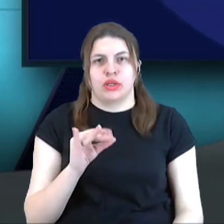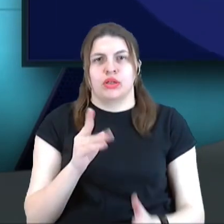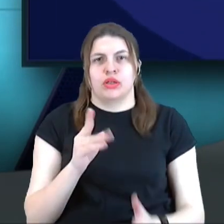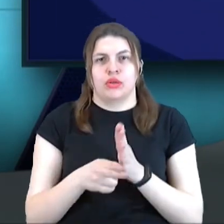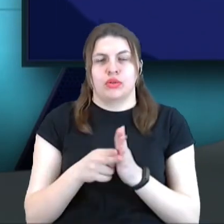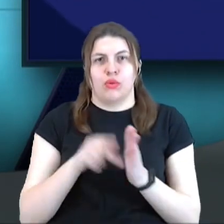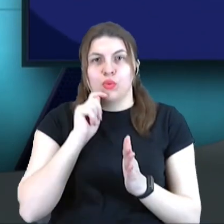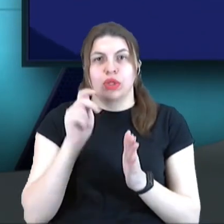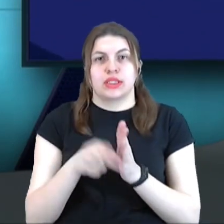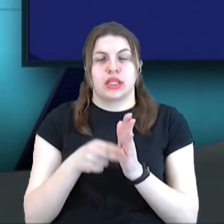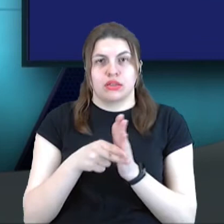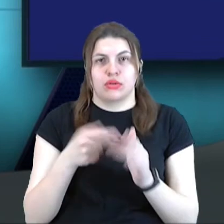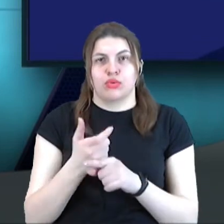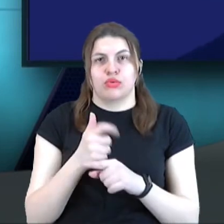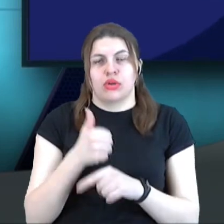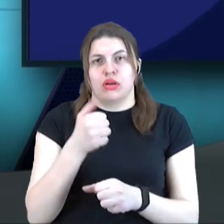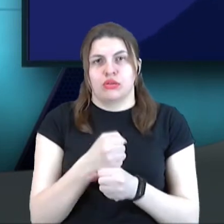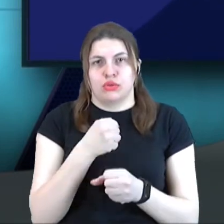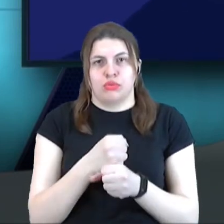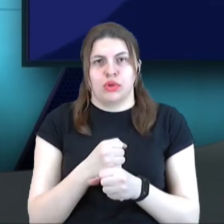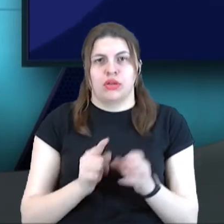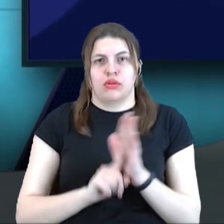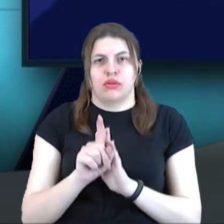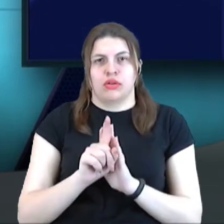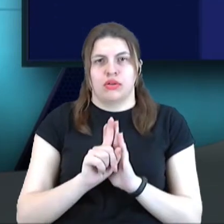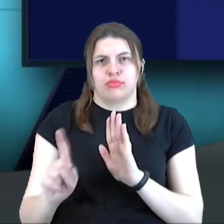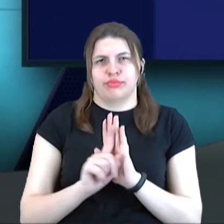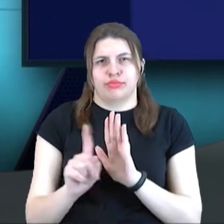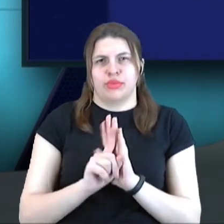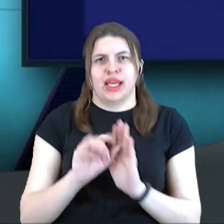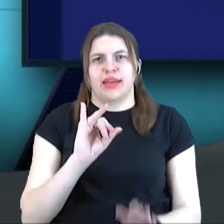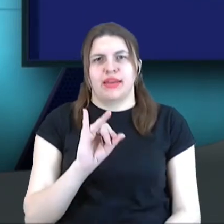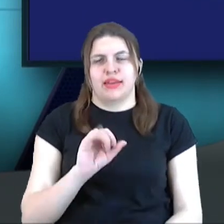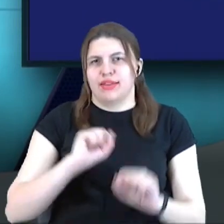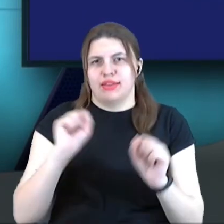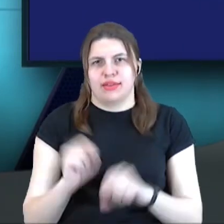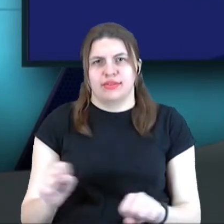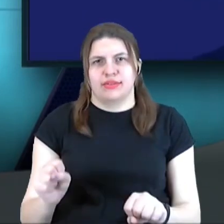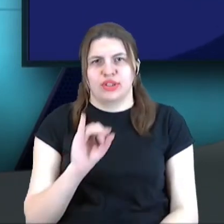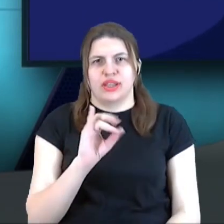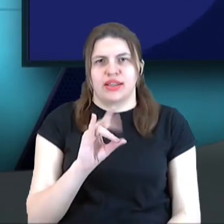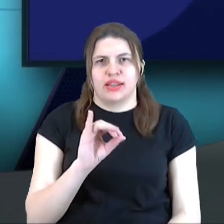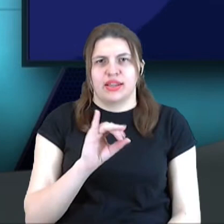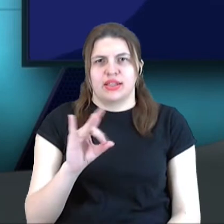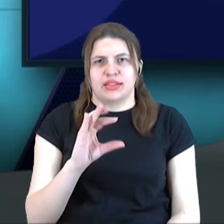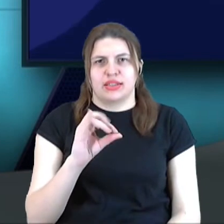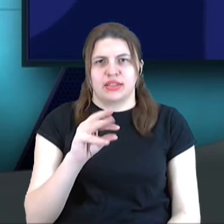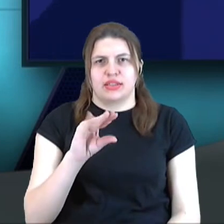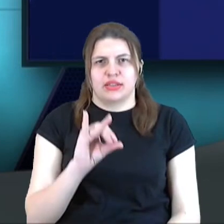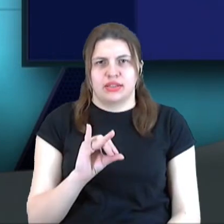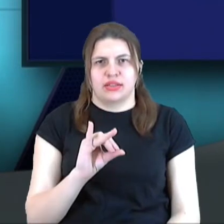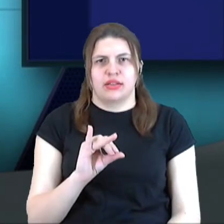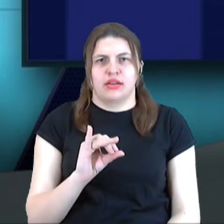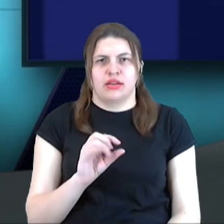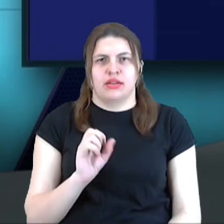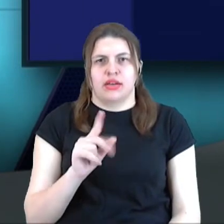плані дуже гарно зробила, вона запустили Інтерсіті, які між собою пов'язують всі обласні центри. Як добиратися до обласного